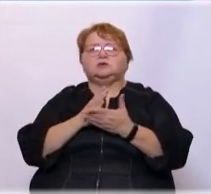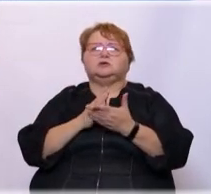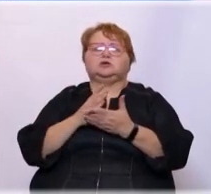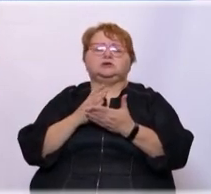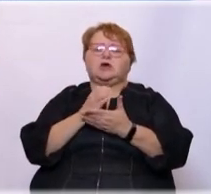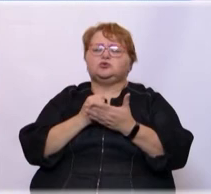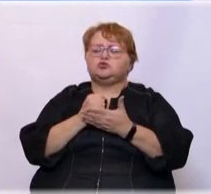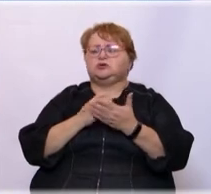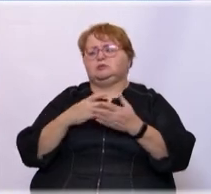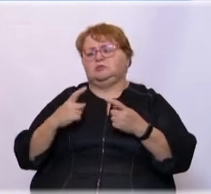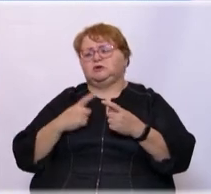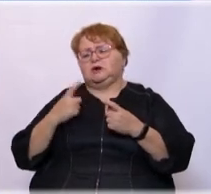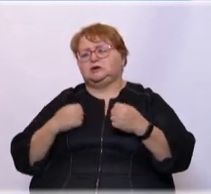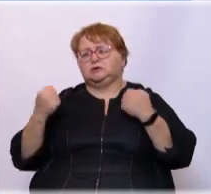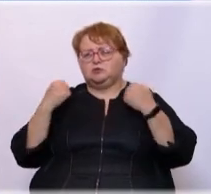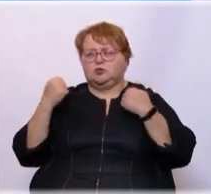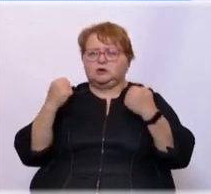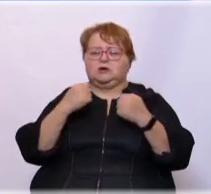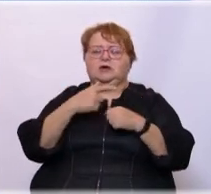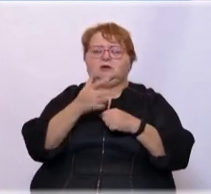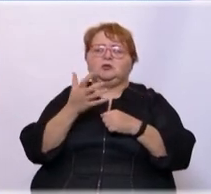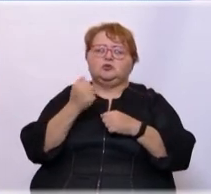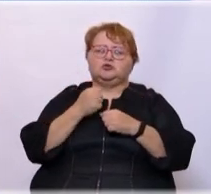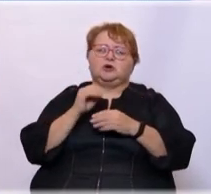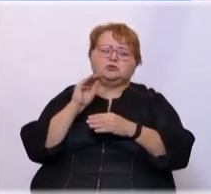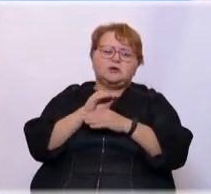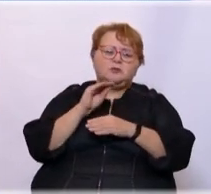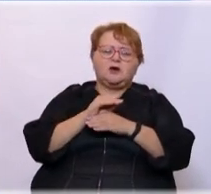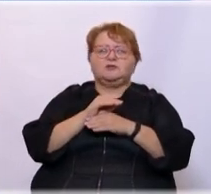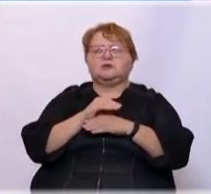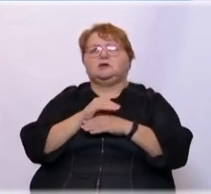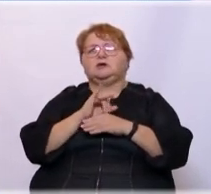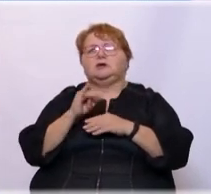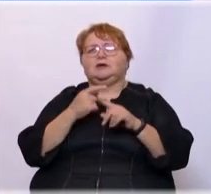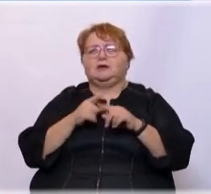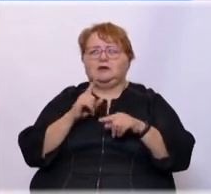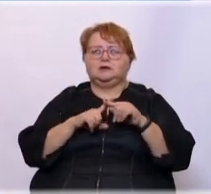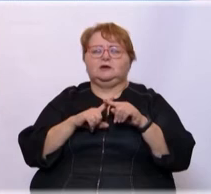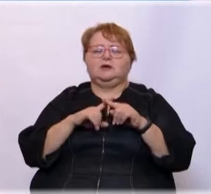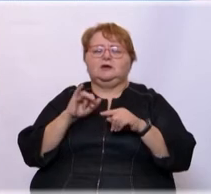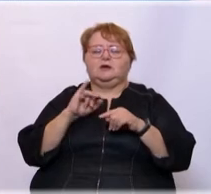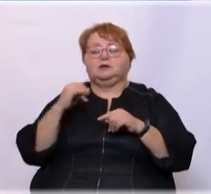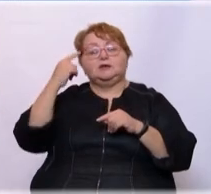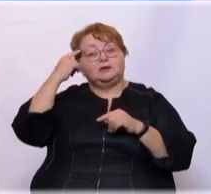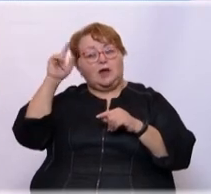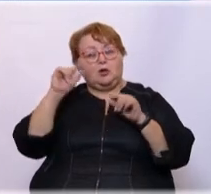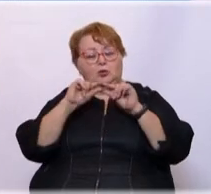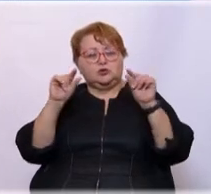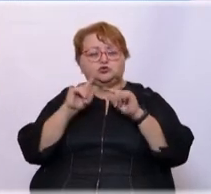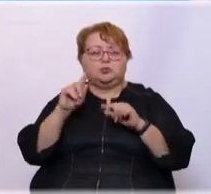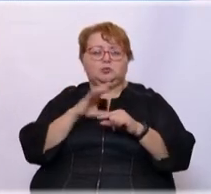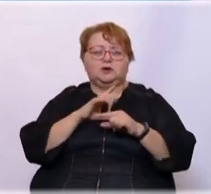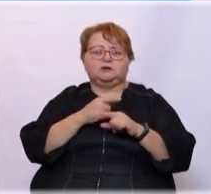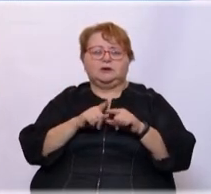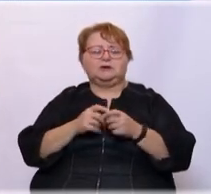распорта, они получают какие-то добавки, какие-то… И эта идеология, да, вот, чтобы они